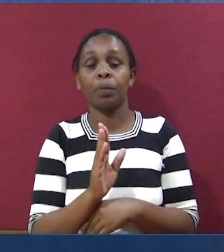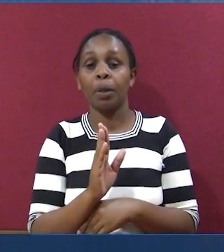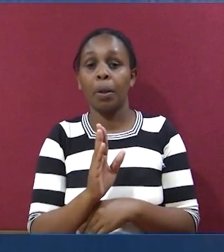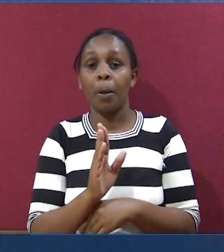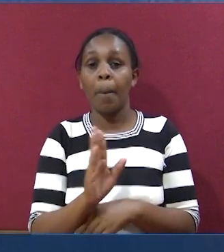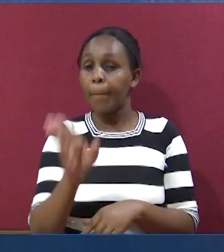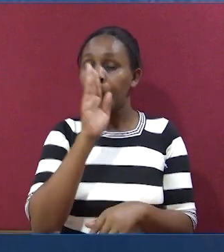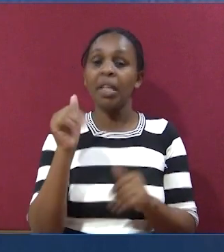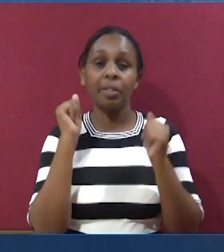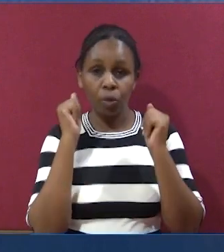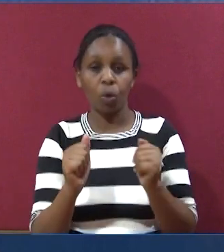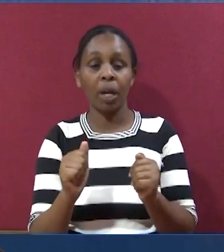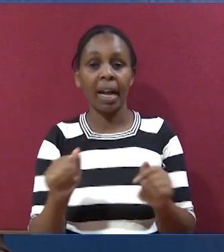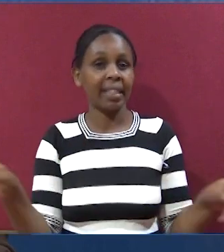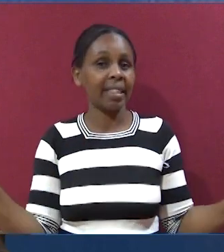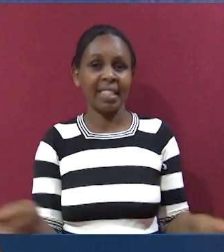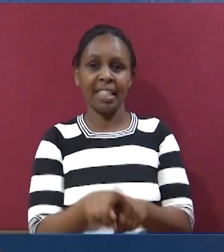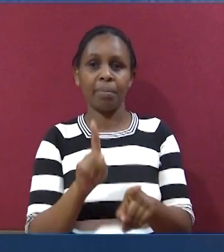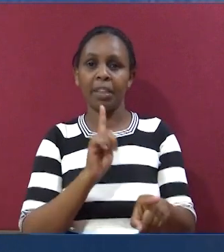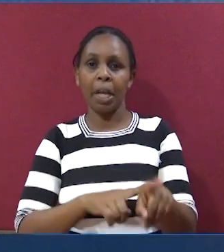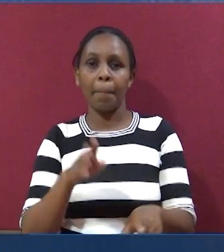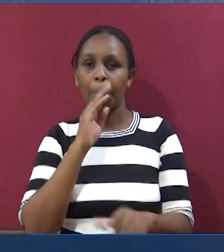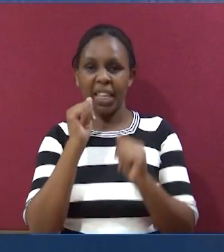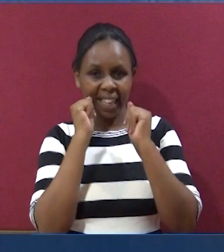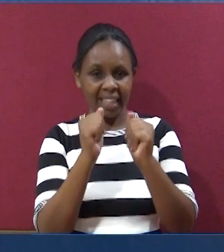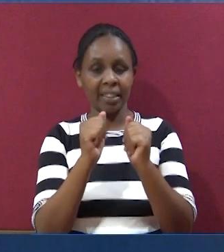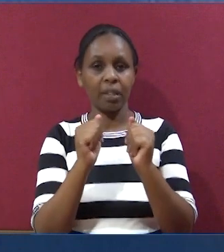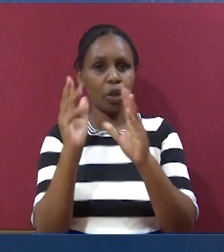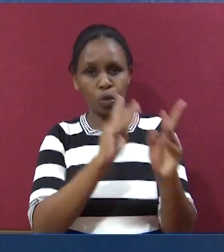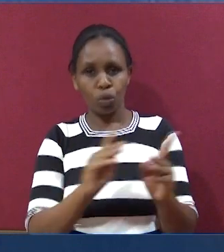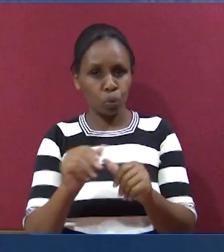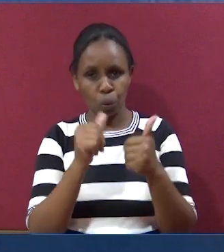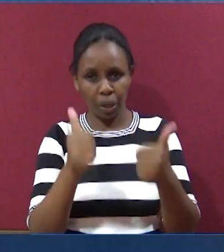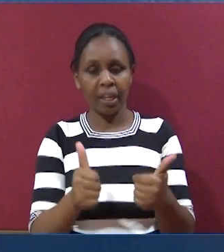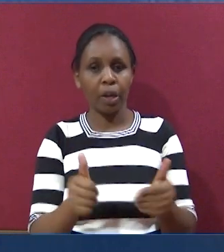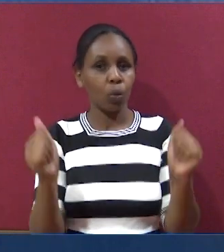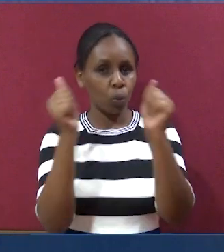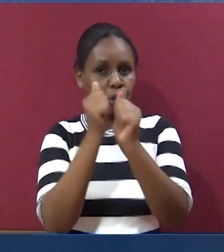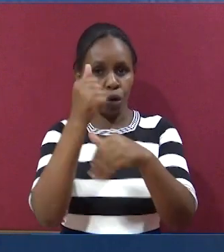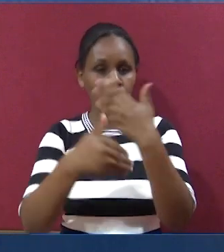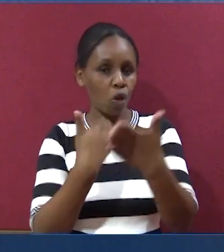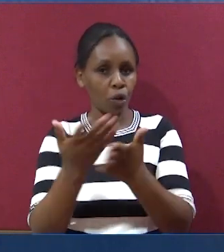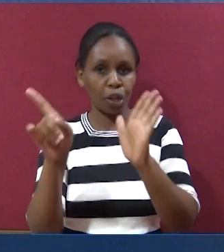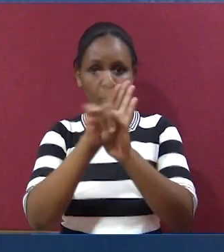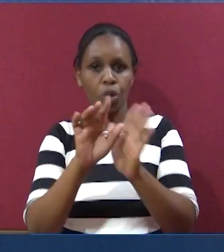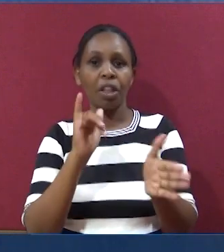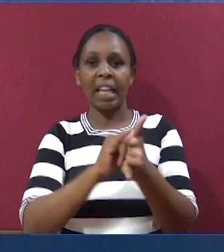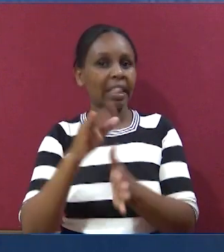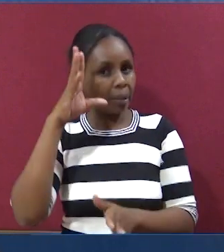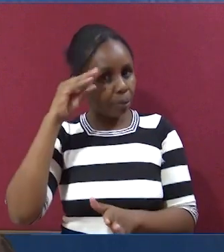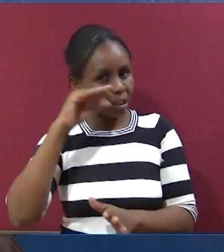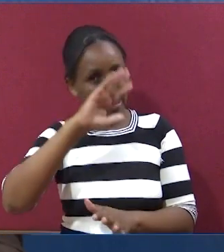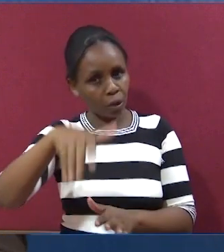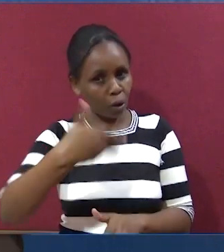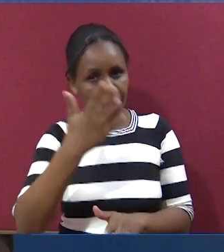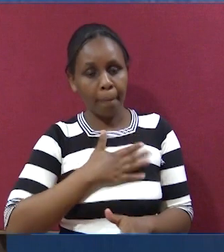Anamuambia, uwe udari tu, na usujaa mwingi. Uangalie kutenda sawasawa, na sheria yote,